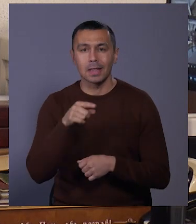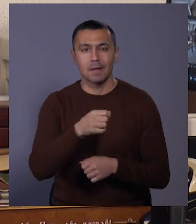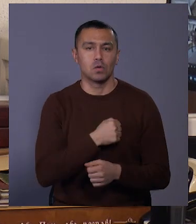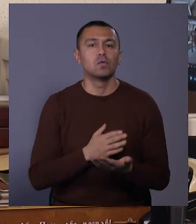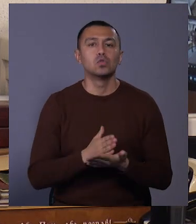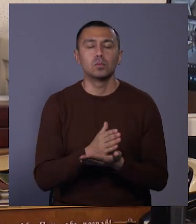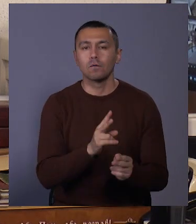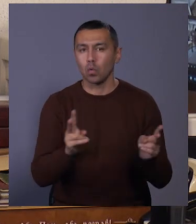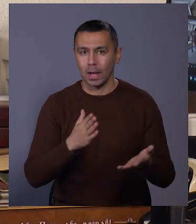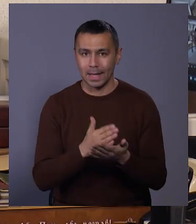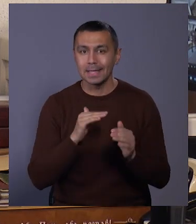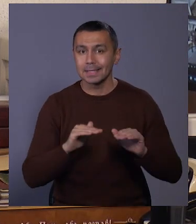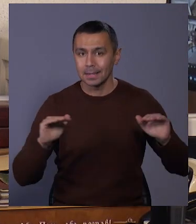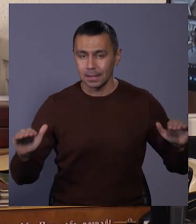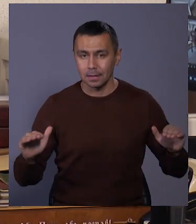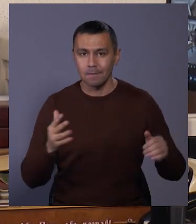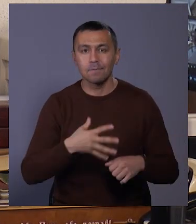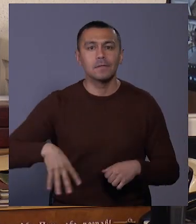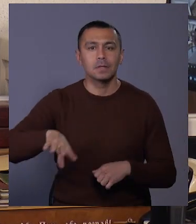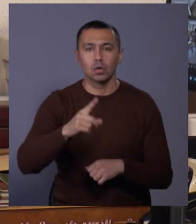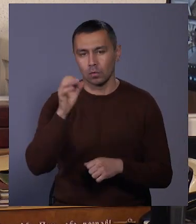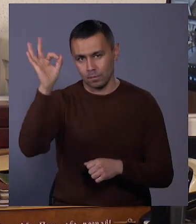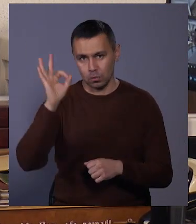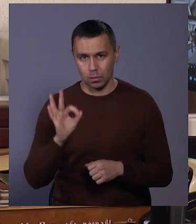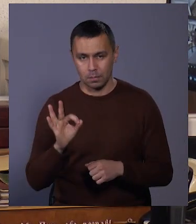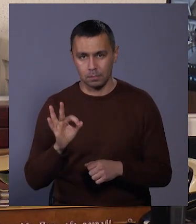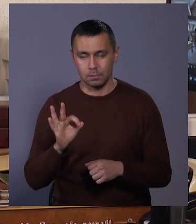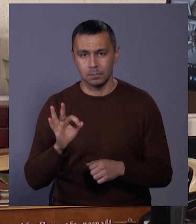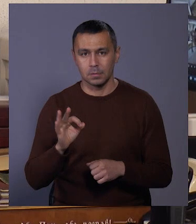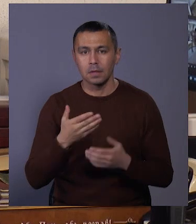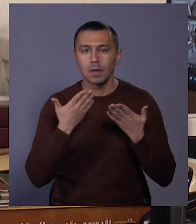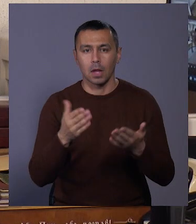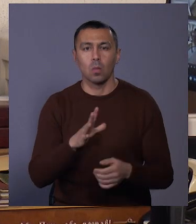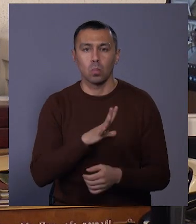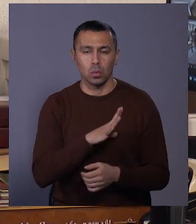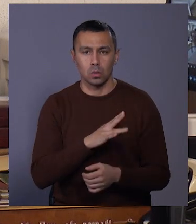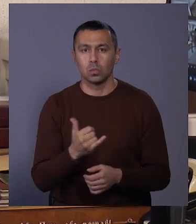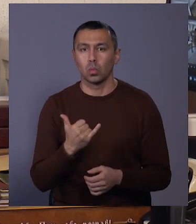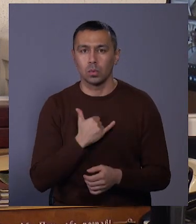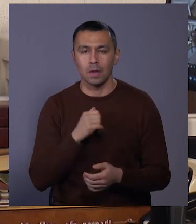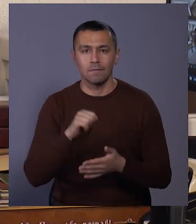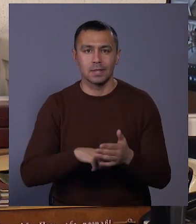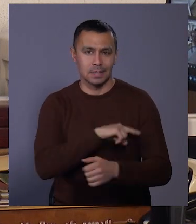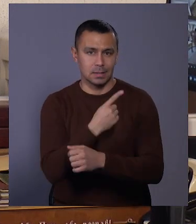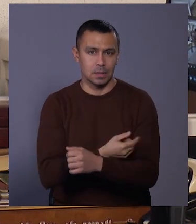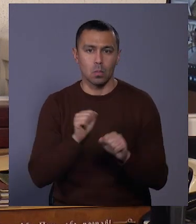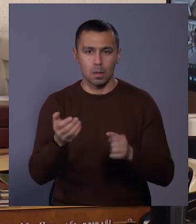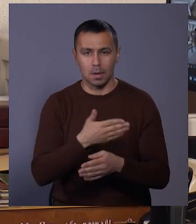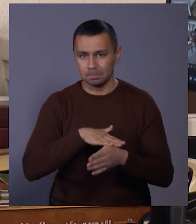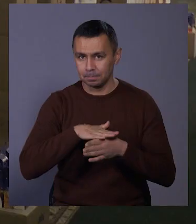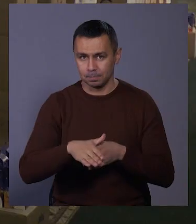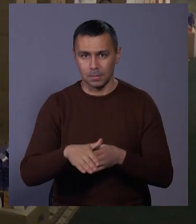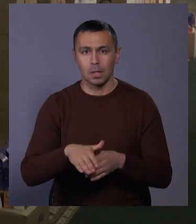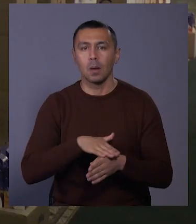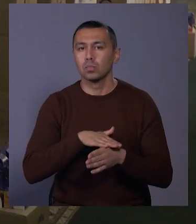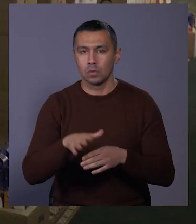військовослужбовців, в кого є дітки. Всі 100% звернення, які до нас були від Сил оборони, ми задовольнили і абсолютно